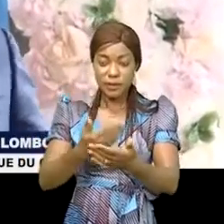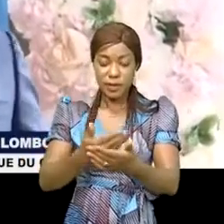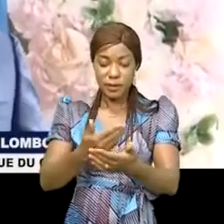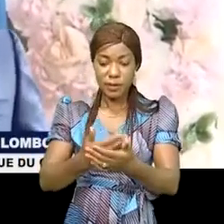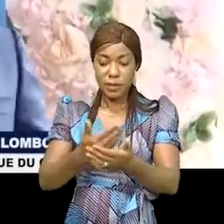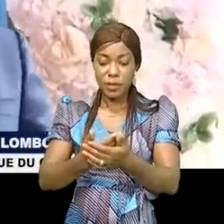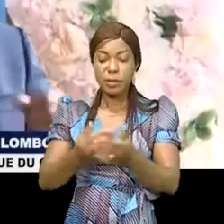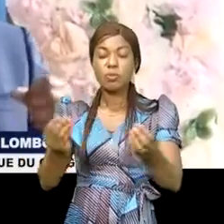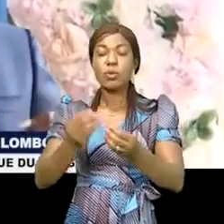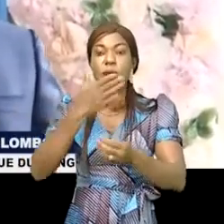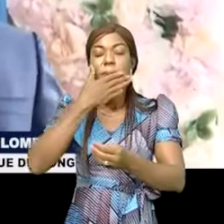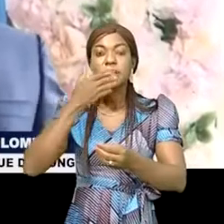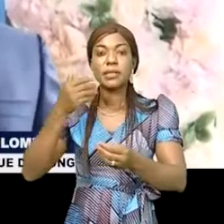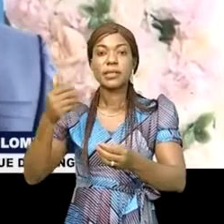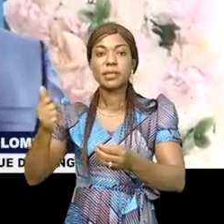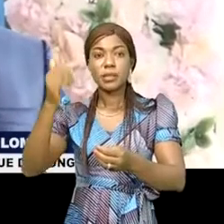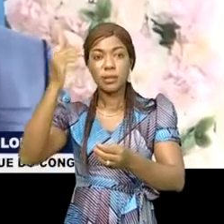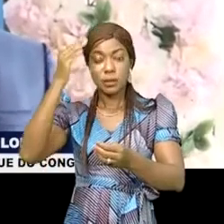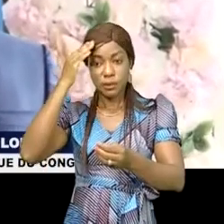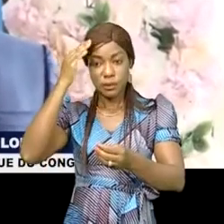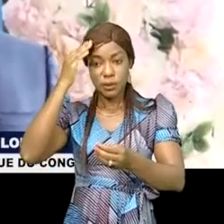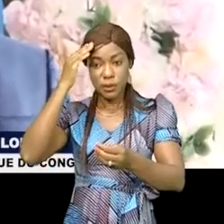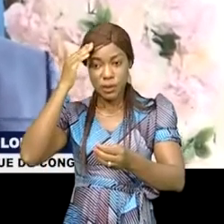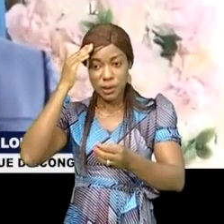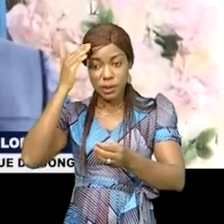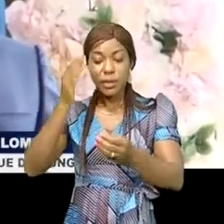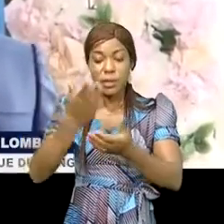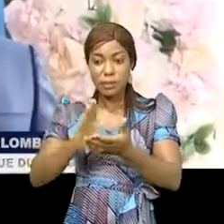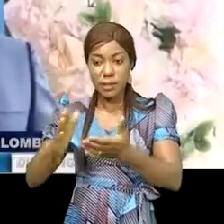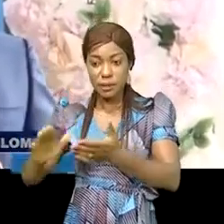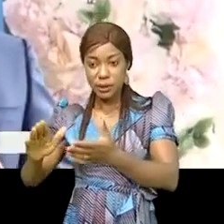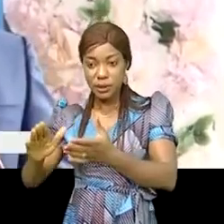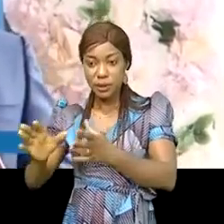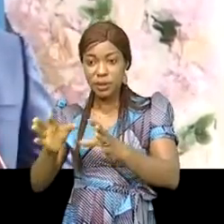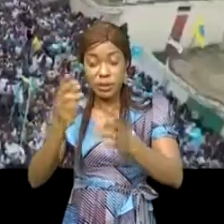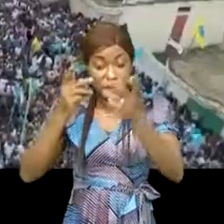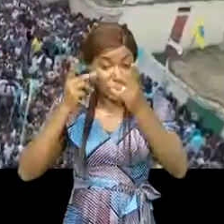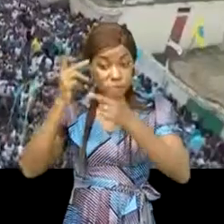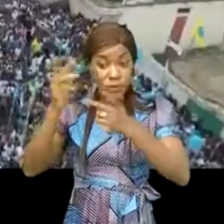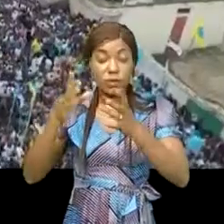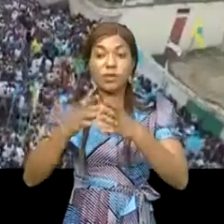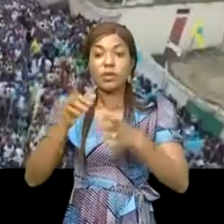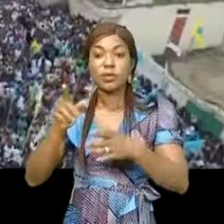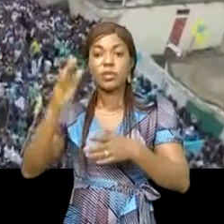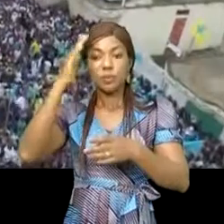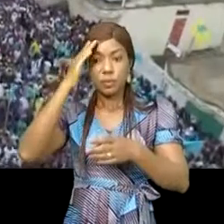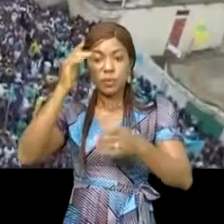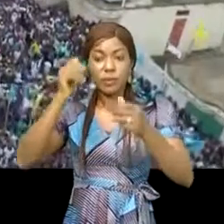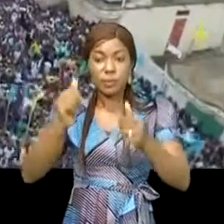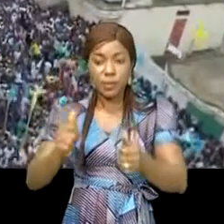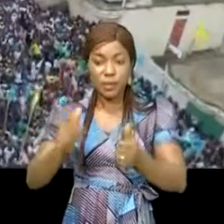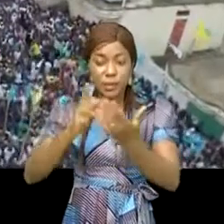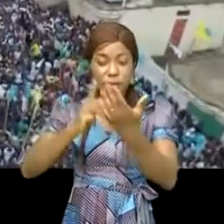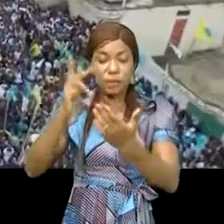parce que j'étais très heureux de partager avec lui cette vision. Je sais que c'est un